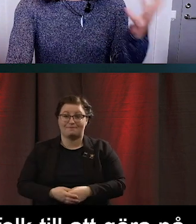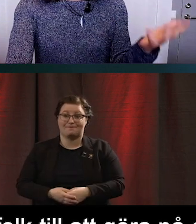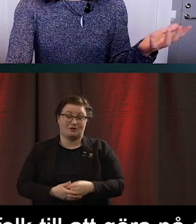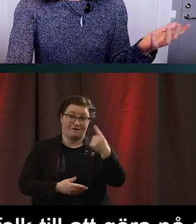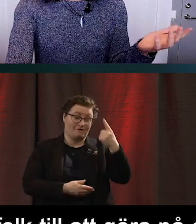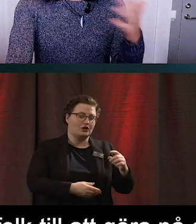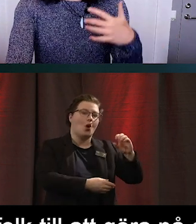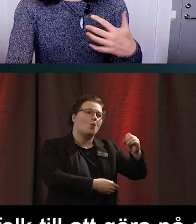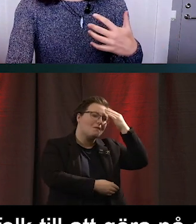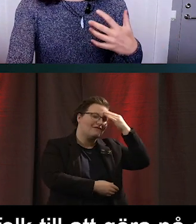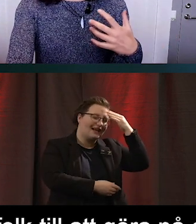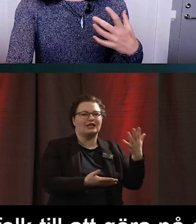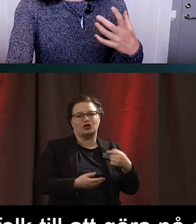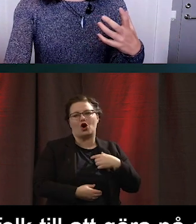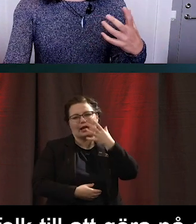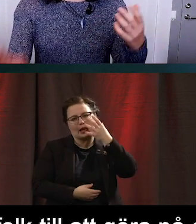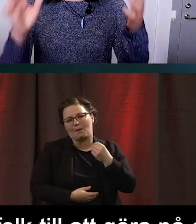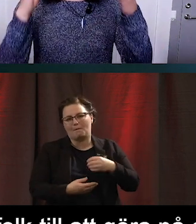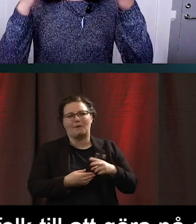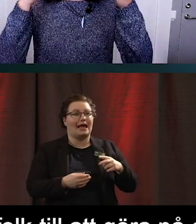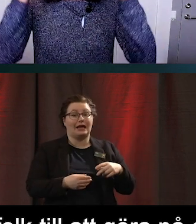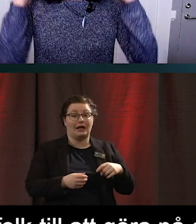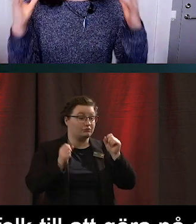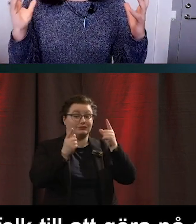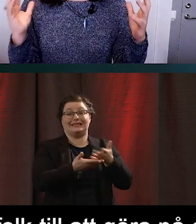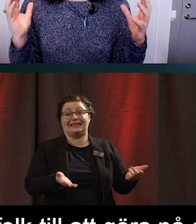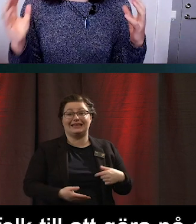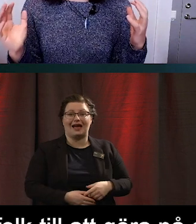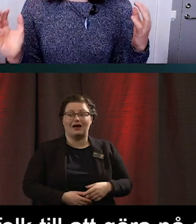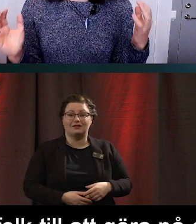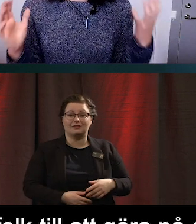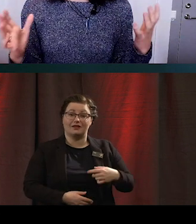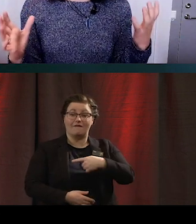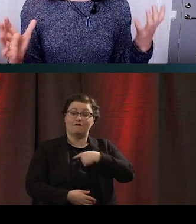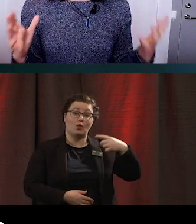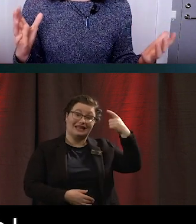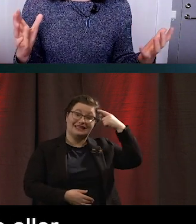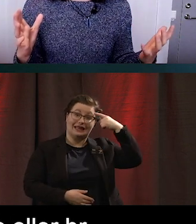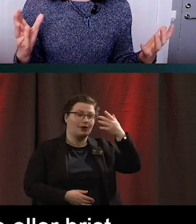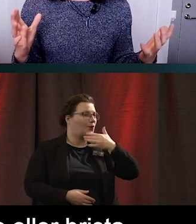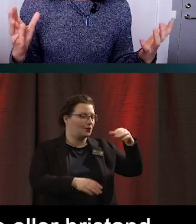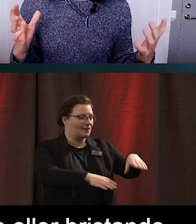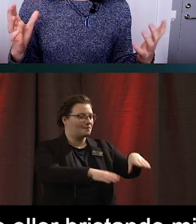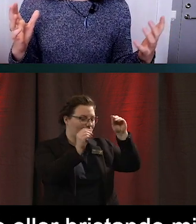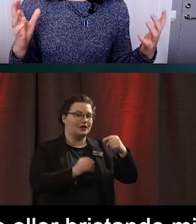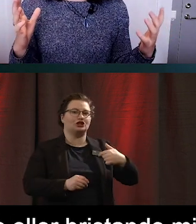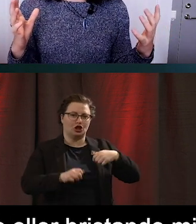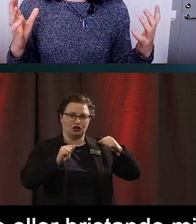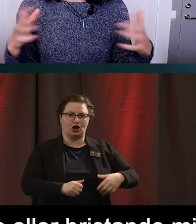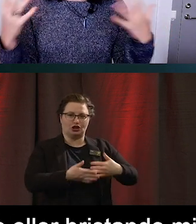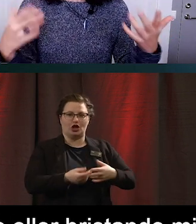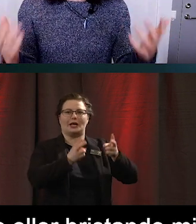glömska eller ouppmärksamhet kan man säga. Att våra sinnen har inte tagit in att nu var det dags att göra någonting som